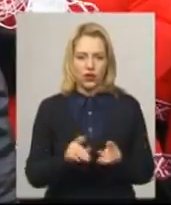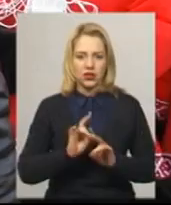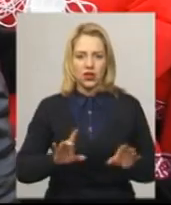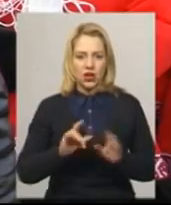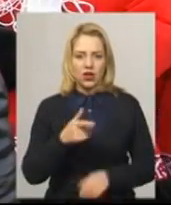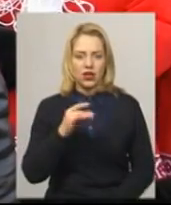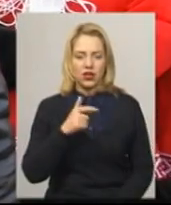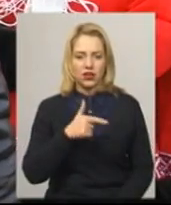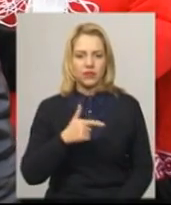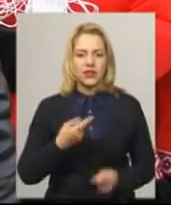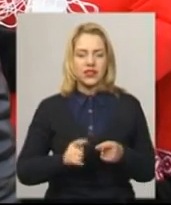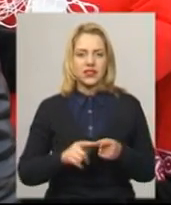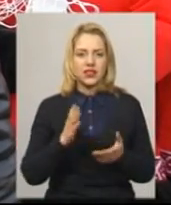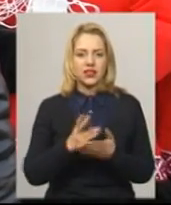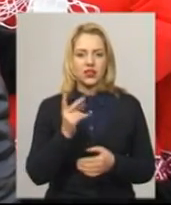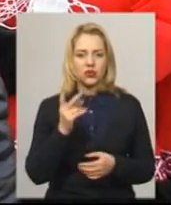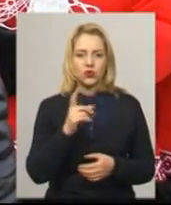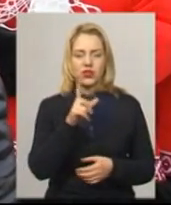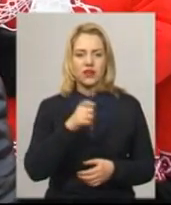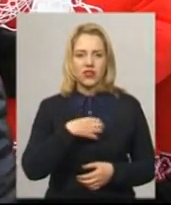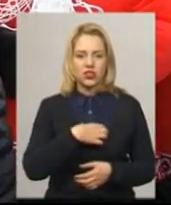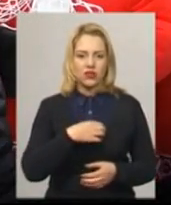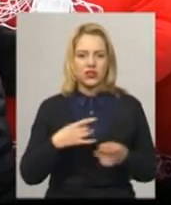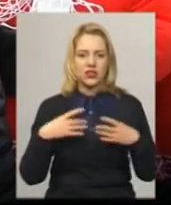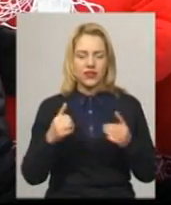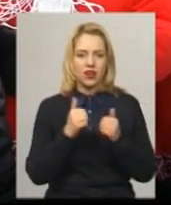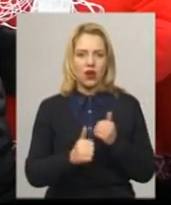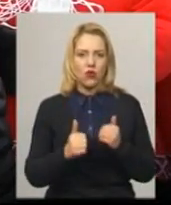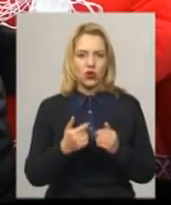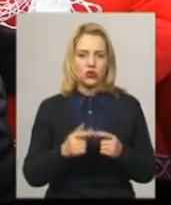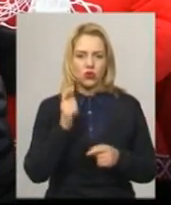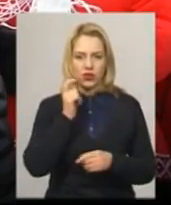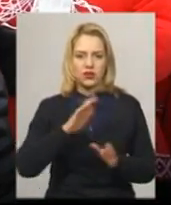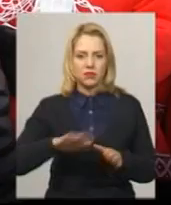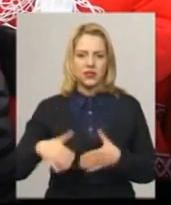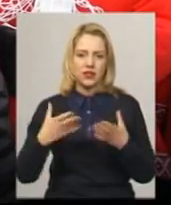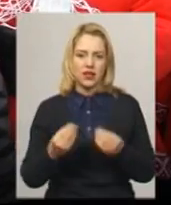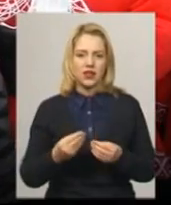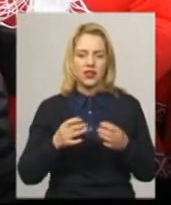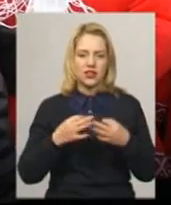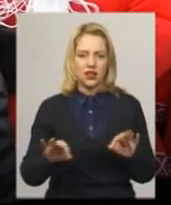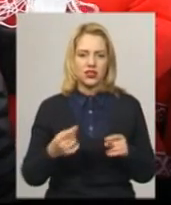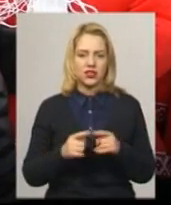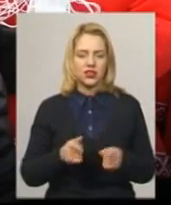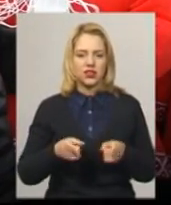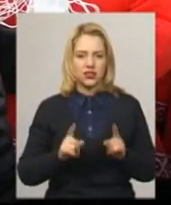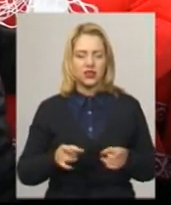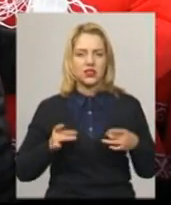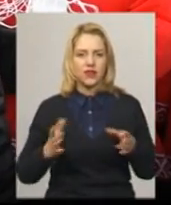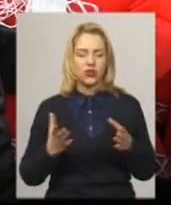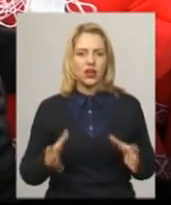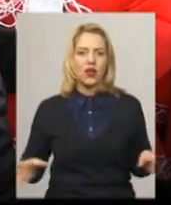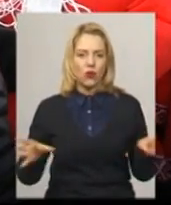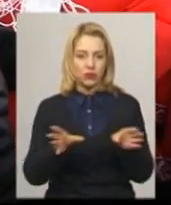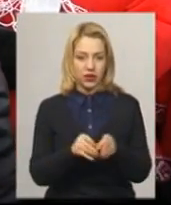Олена Гріх. Це є друге за важливістю свято для кожного українця після Дня Незалежності. Це дійсно свято, яке об